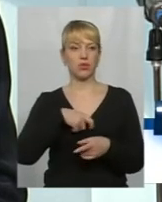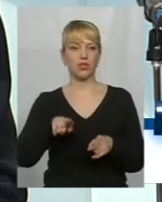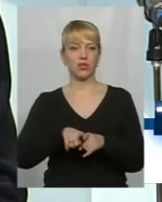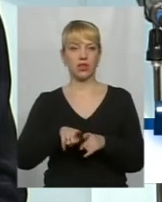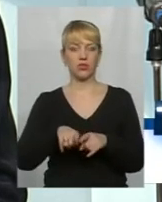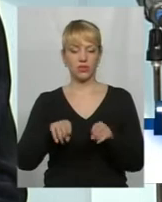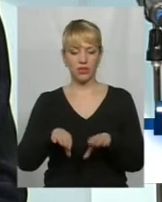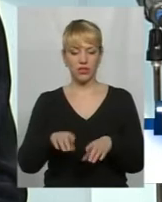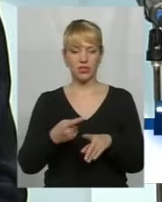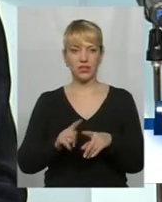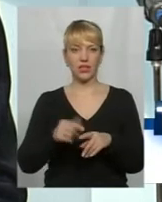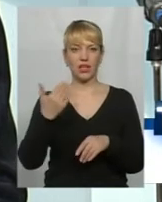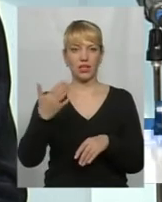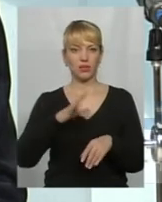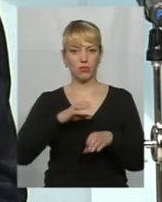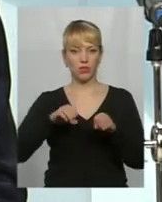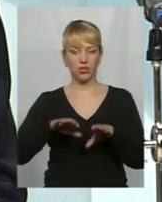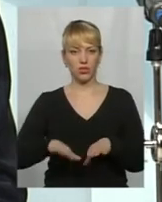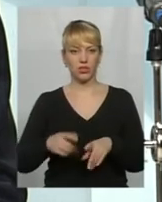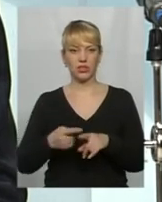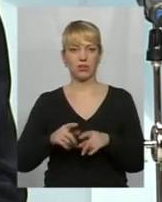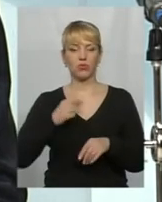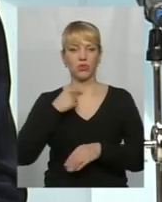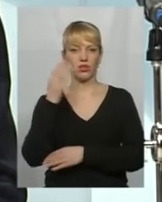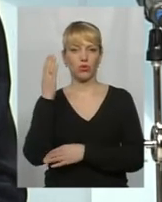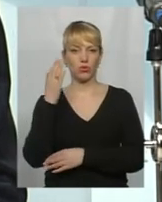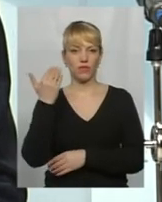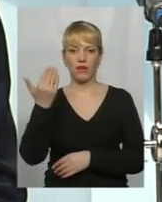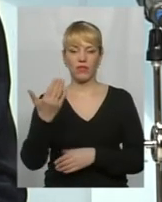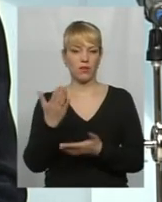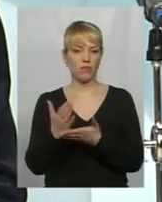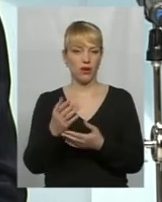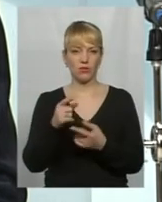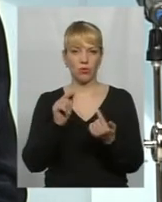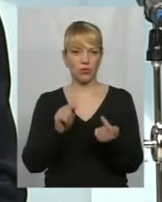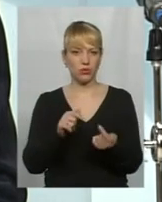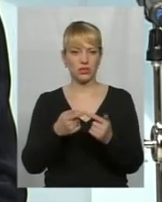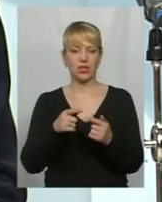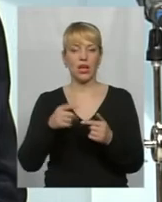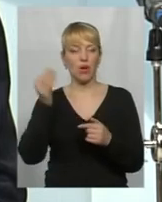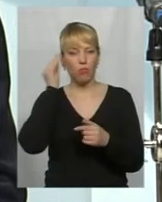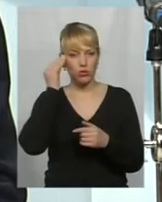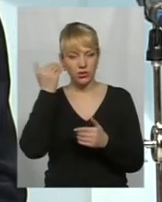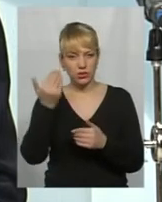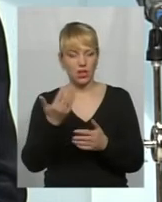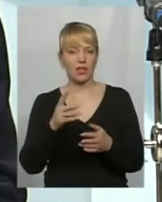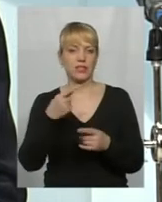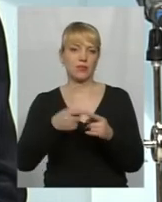вирішили і це було їхнє рішення і це їхнє було голосування і вони мають таку позицію, і це вірна позиція, вони підтримали народ.